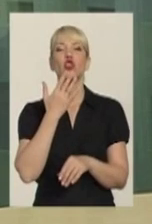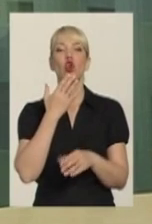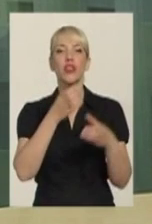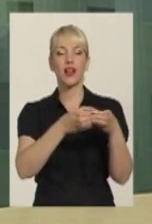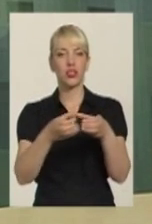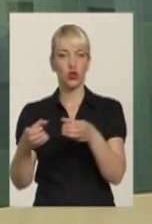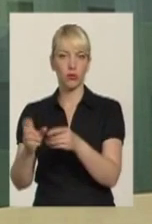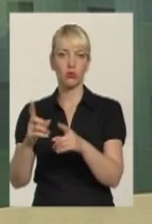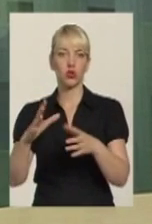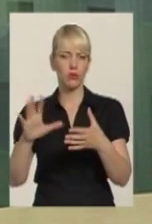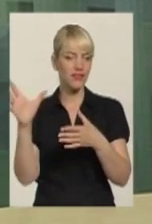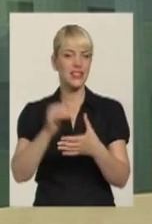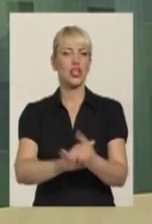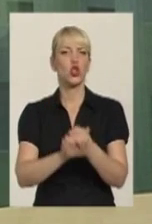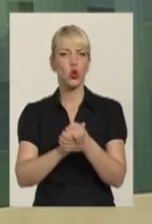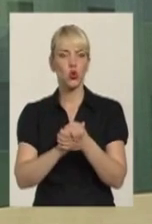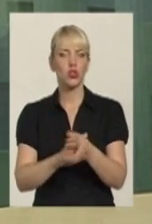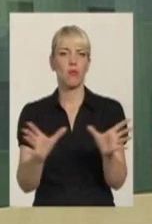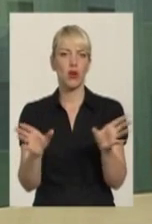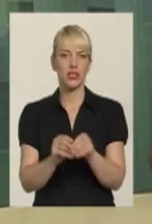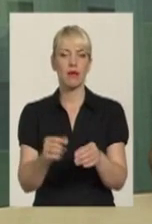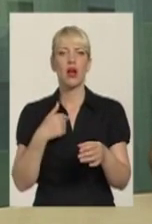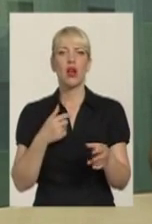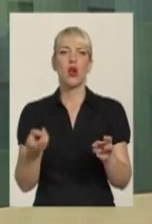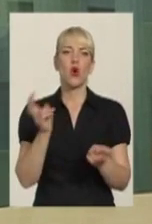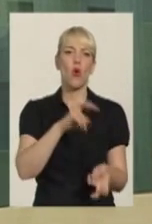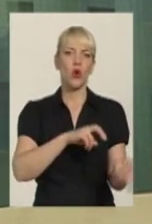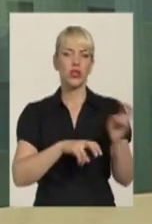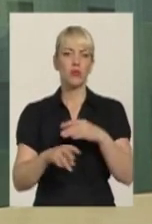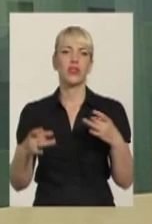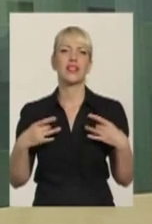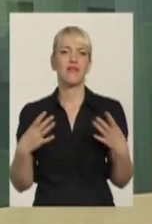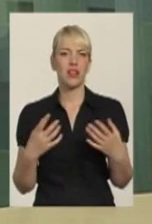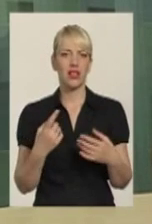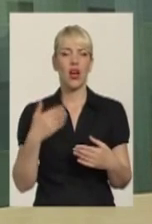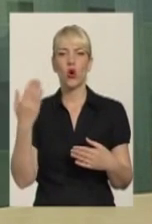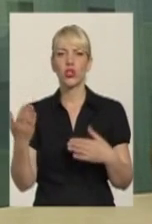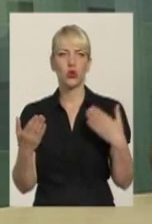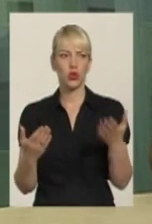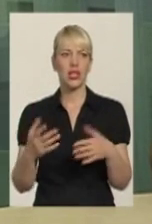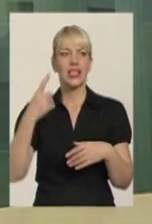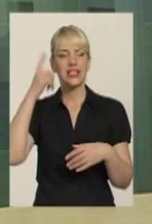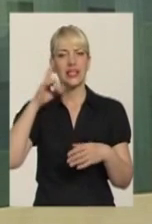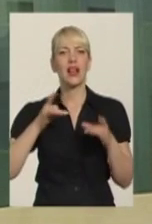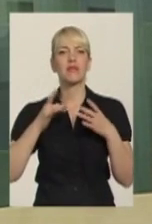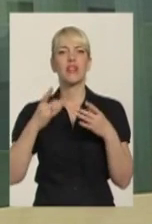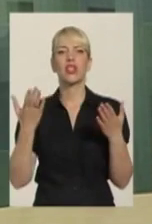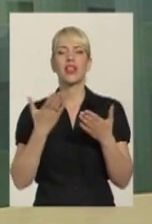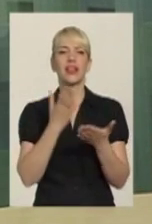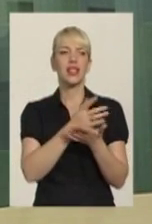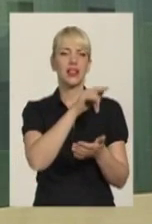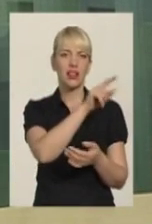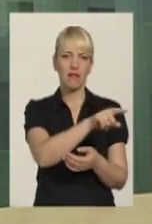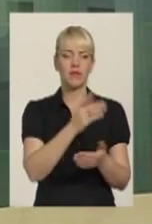тому що ми дружимо всі разом. ми ходимо на свята один до одного. Ми знаємо свята, які відбуваються один в одній